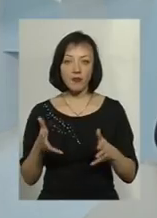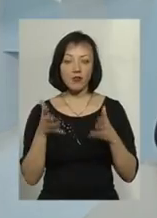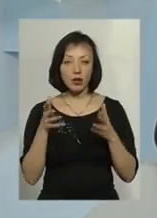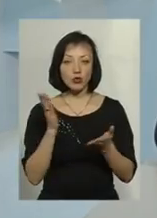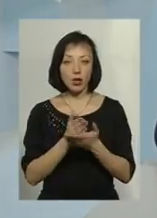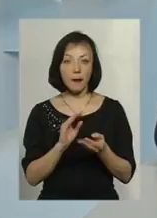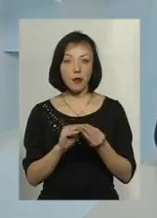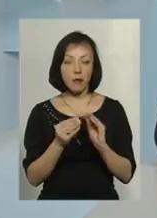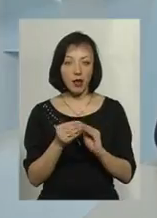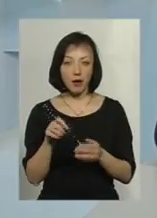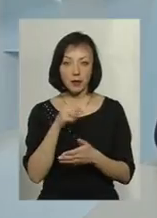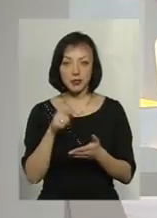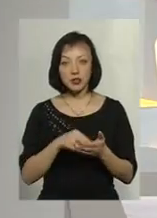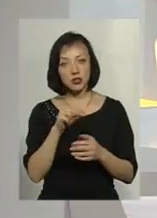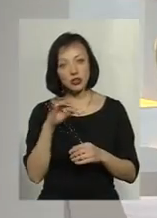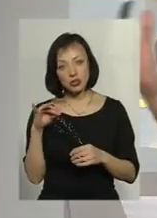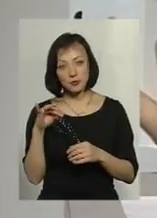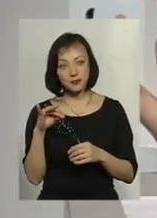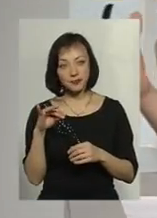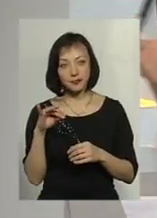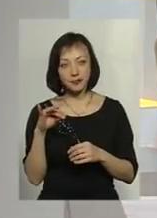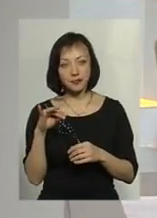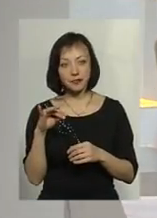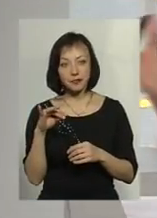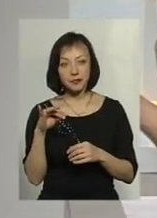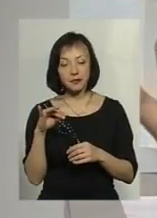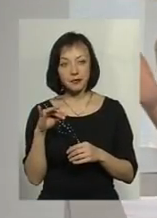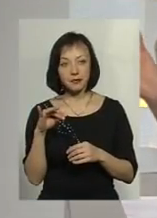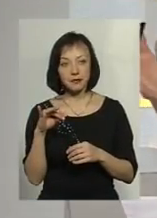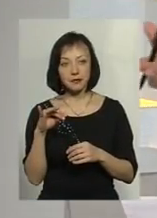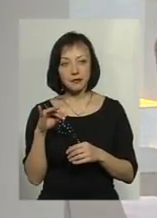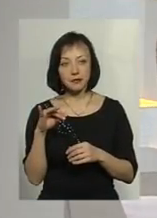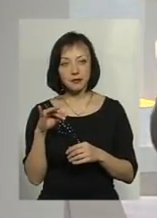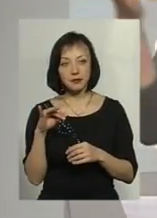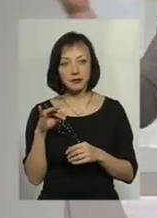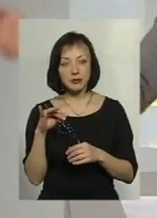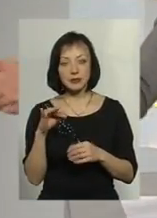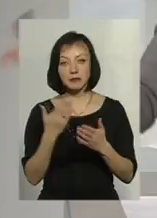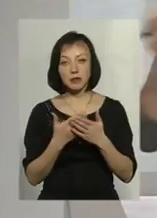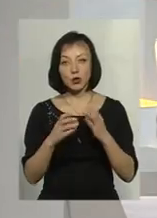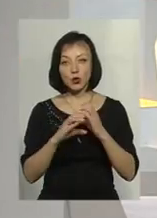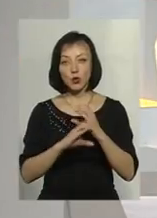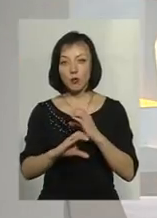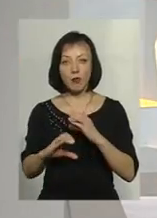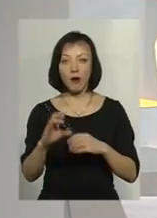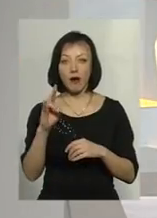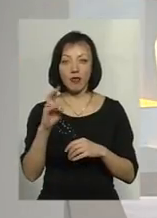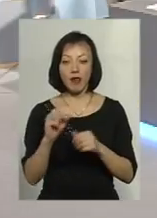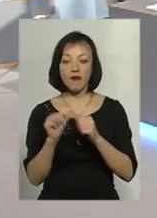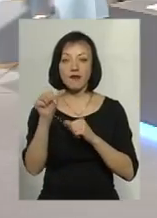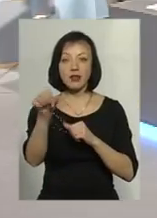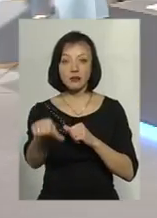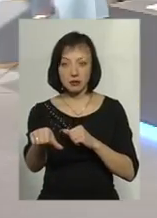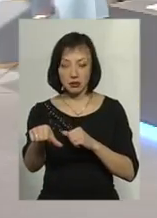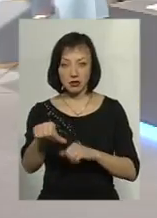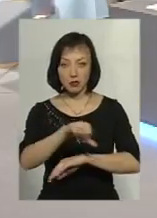є проблема. Чи той самий трубан не винесена за межі